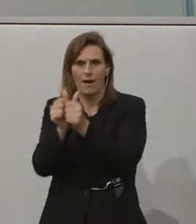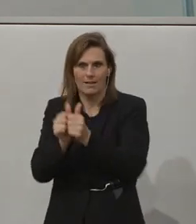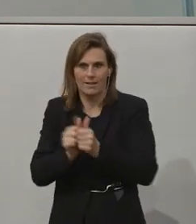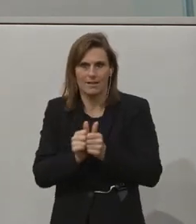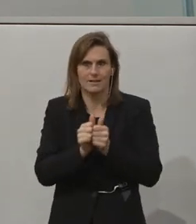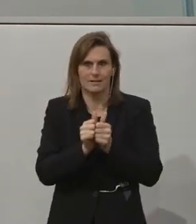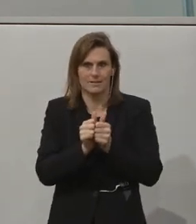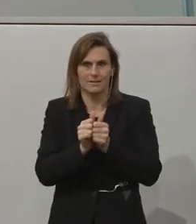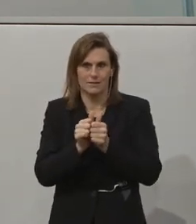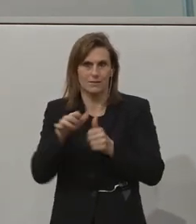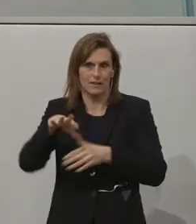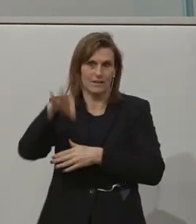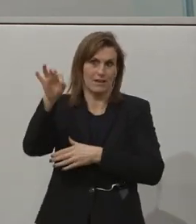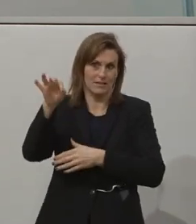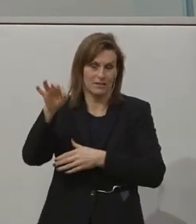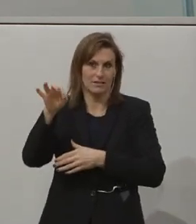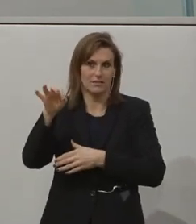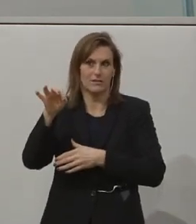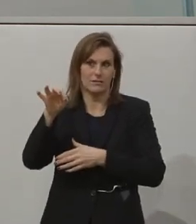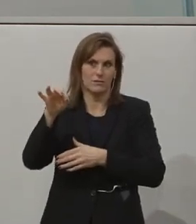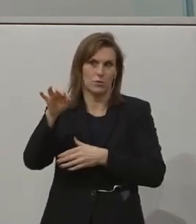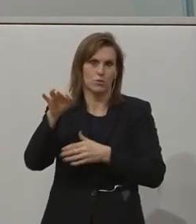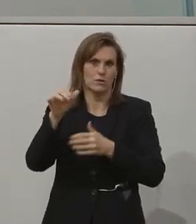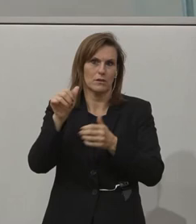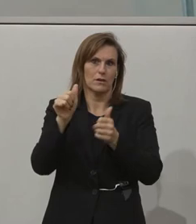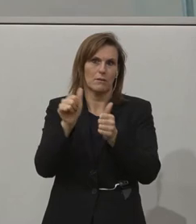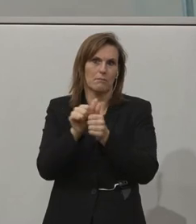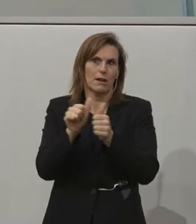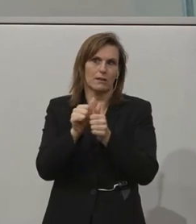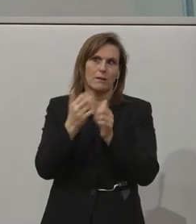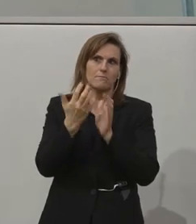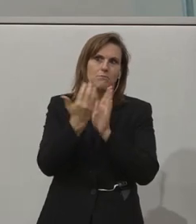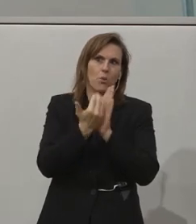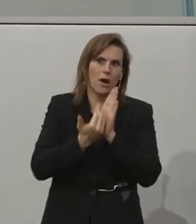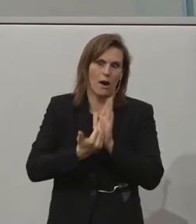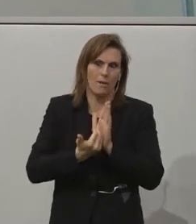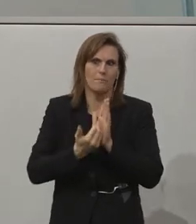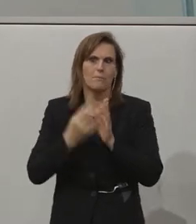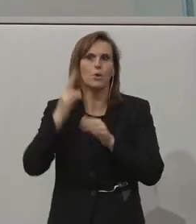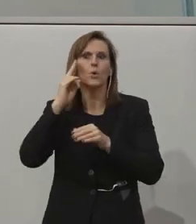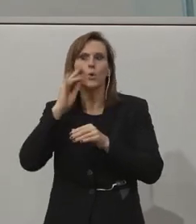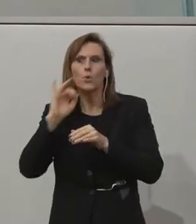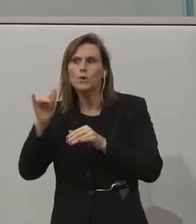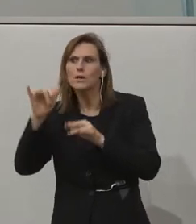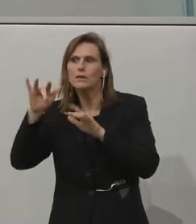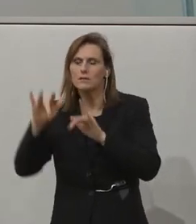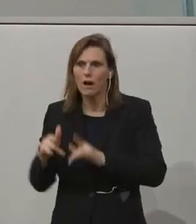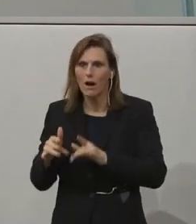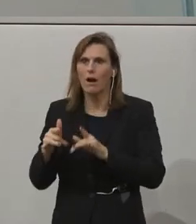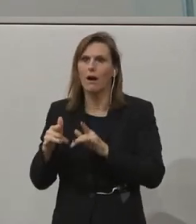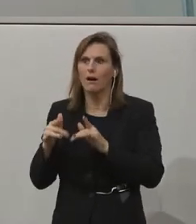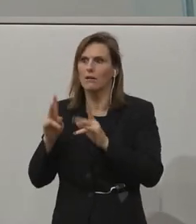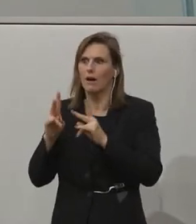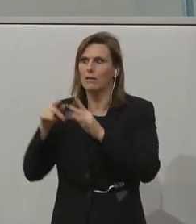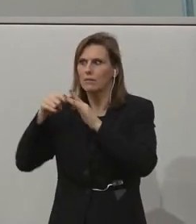something like this for, for people with intellectual disabilities. Obviously the business will not have the